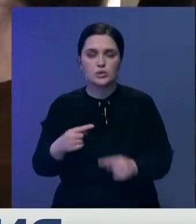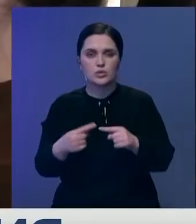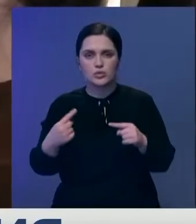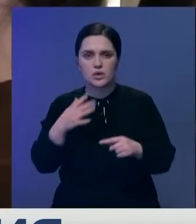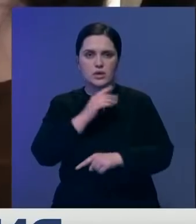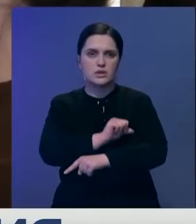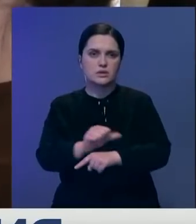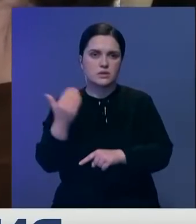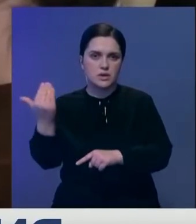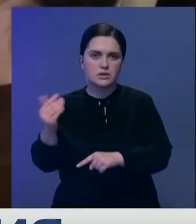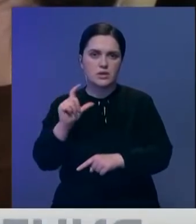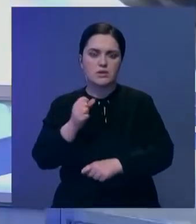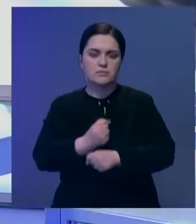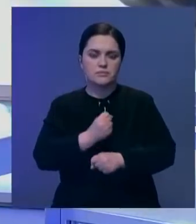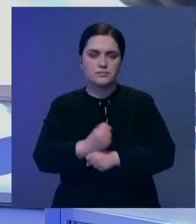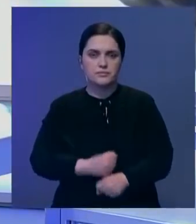вакцинации.